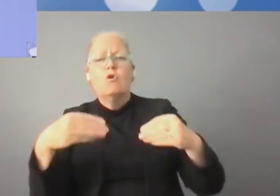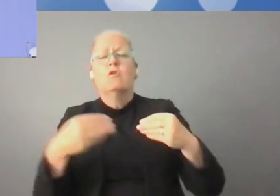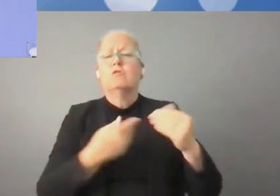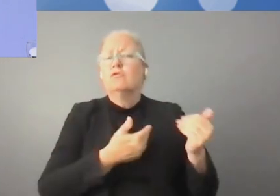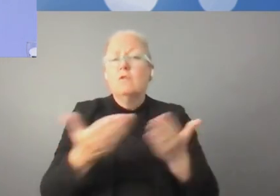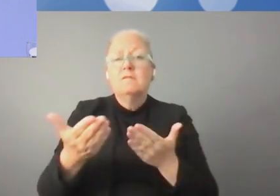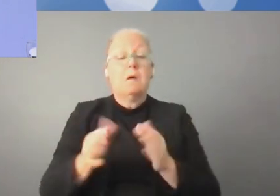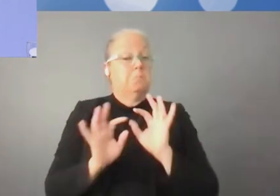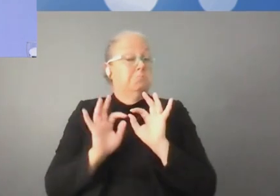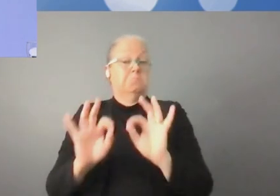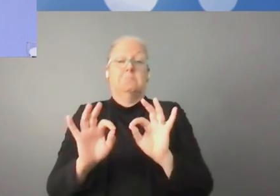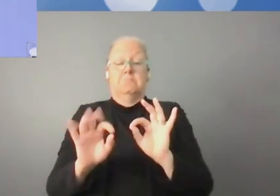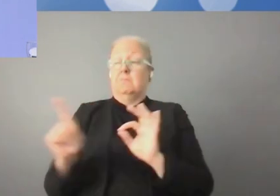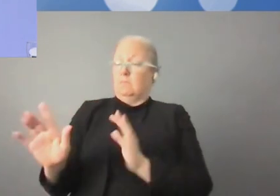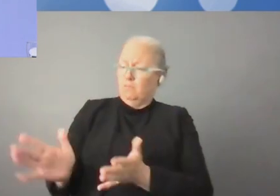de cadres juridiques introduites